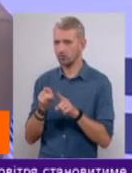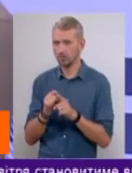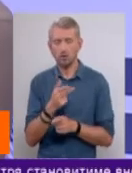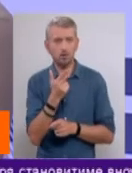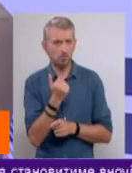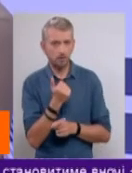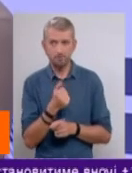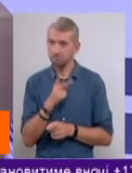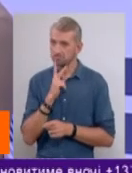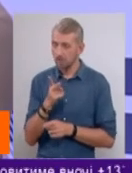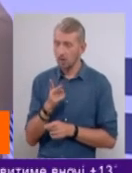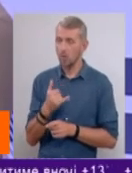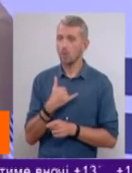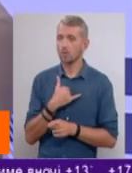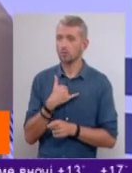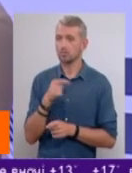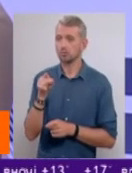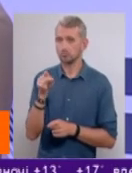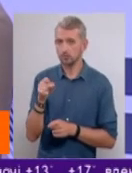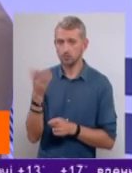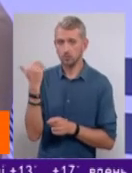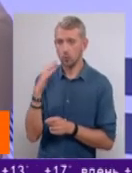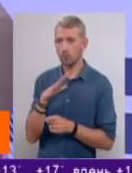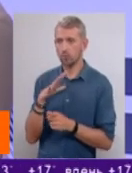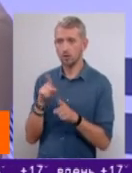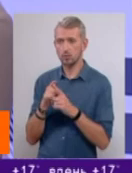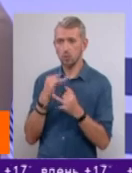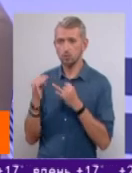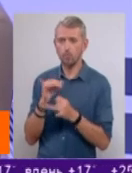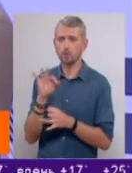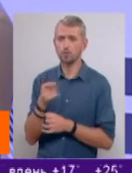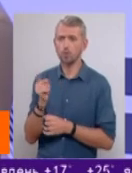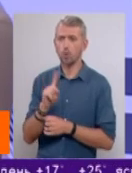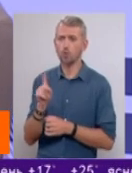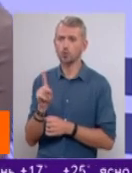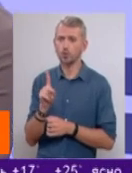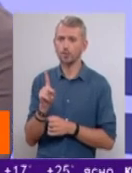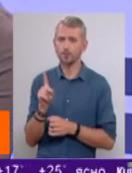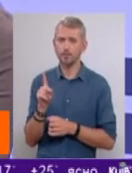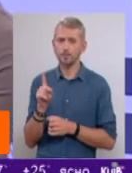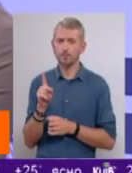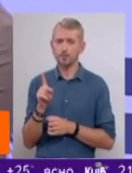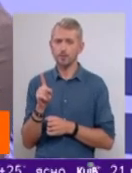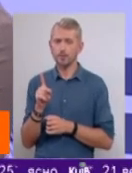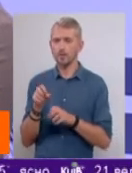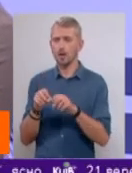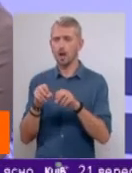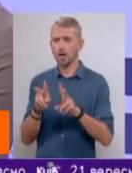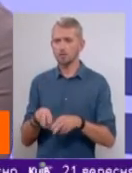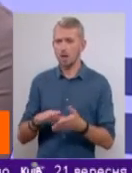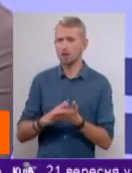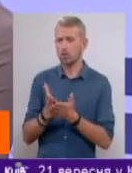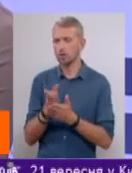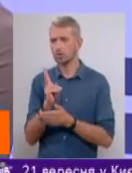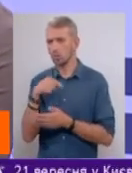отакі підвідки. Бачите, от у нас з Палем Валентином до того була така сама розмова з приводу того, що експерти, політики,